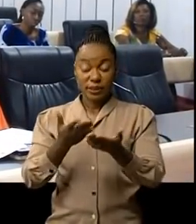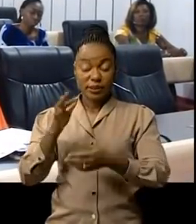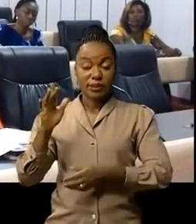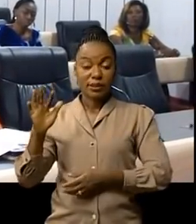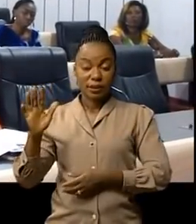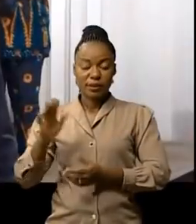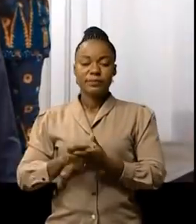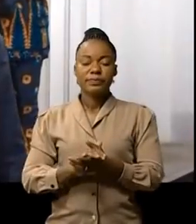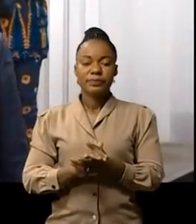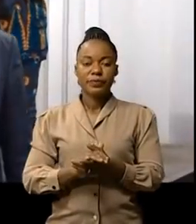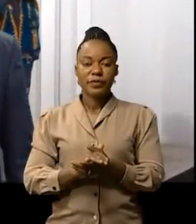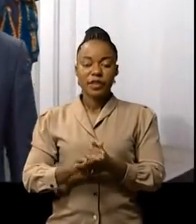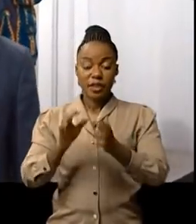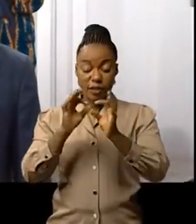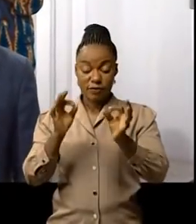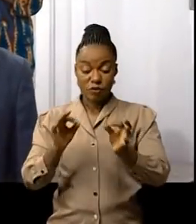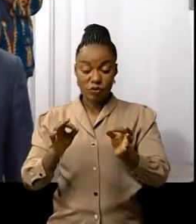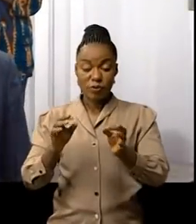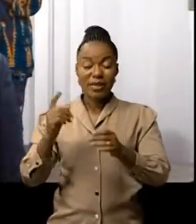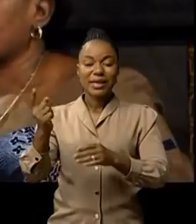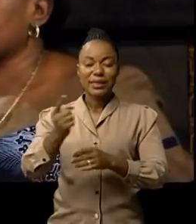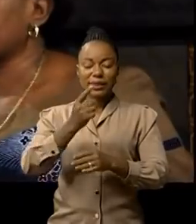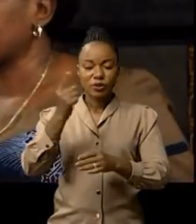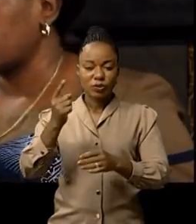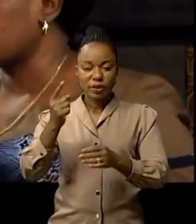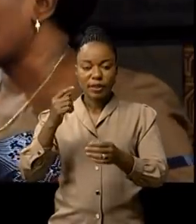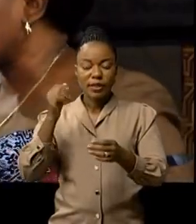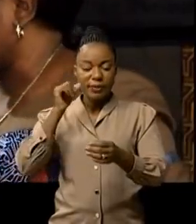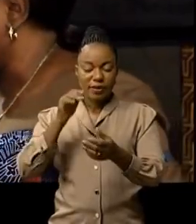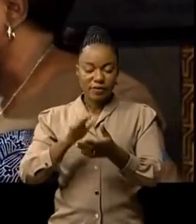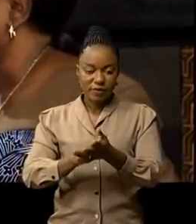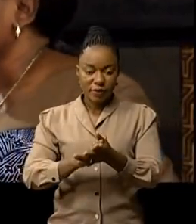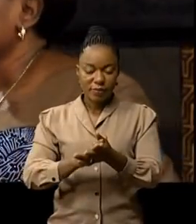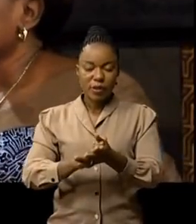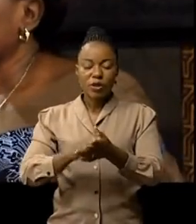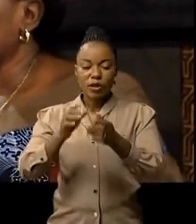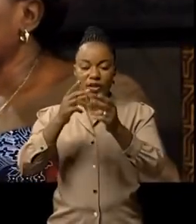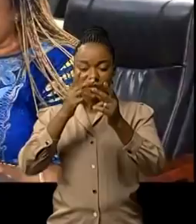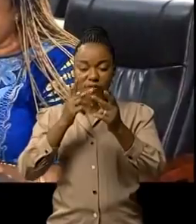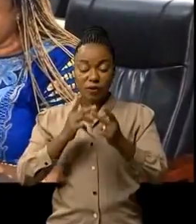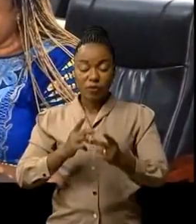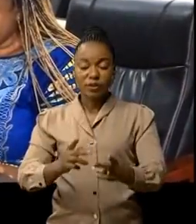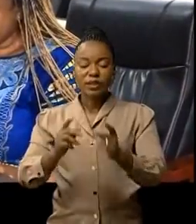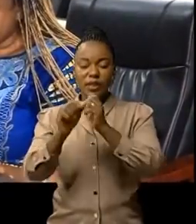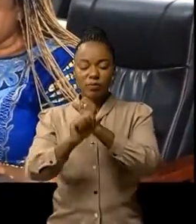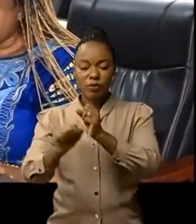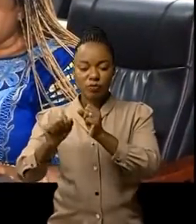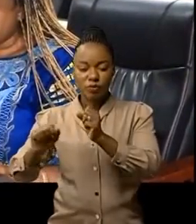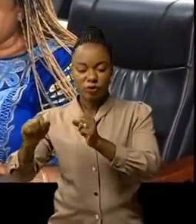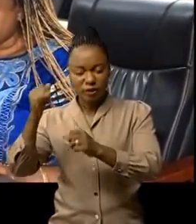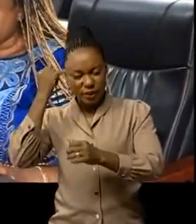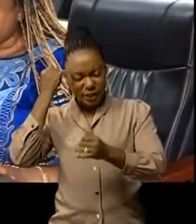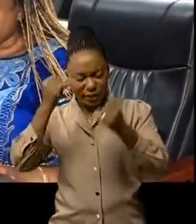2021 le forum international des femmes entreprenantes et dynamiques valorise et fait la promotion des initiatives